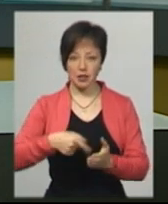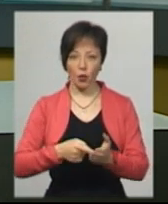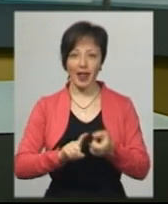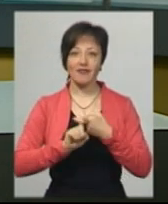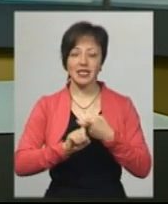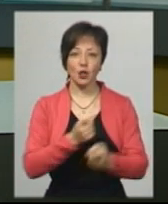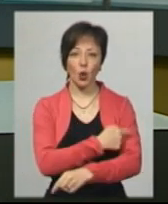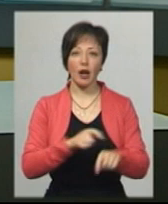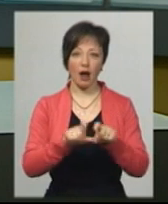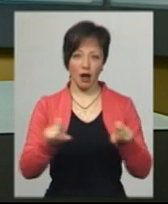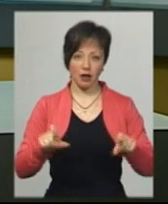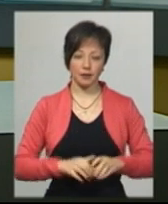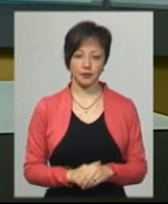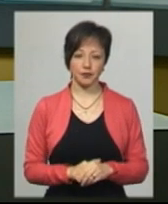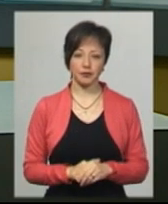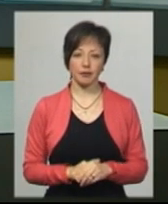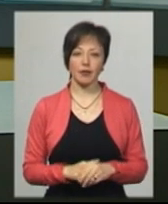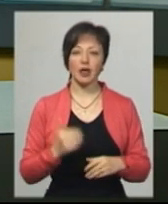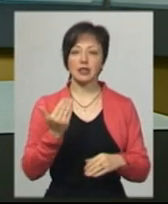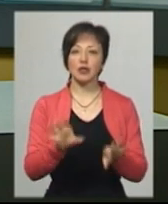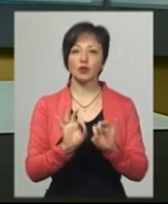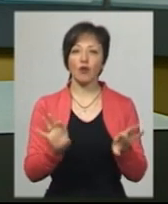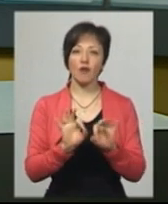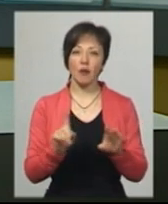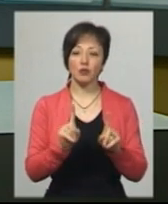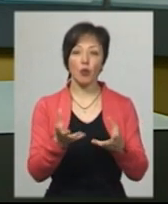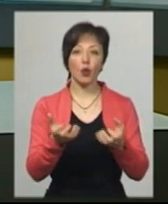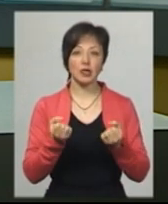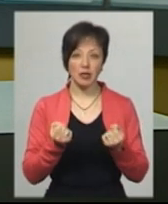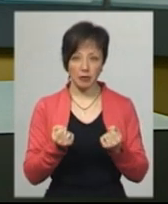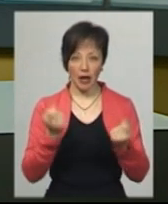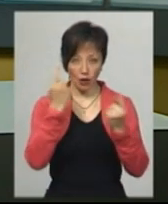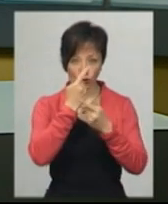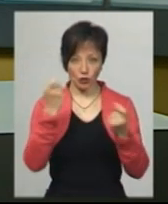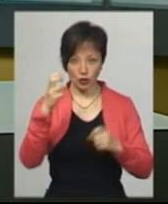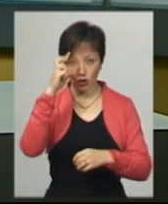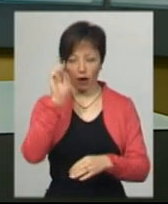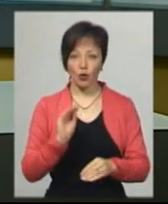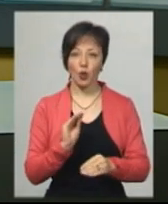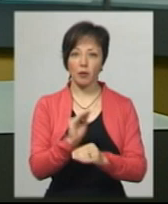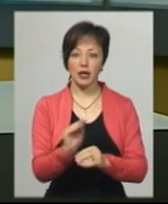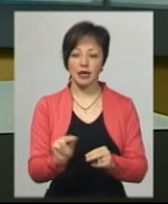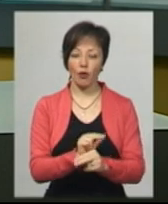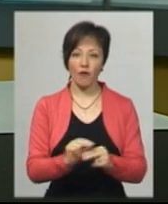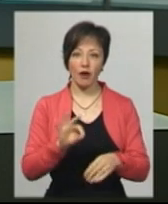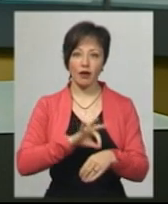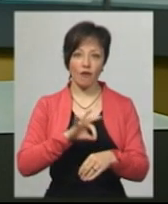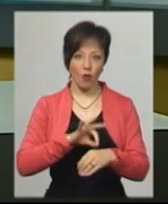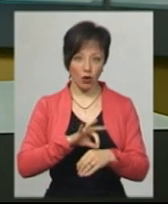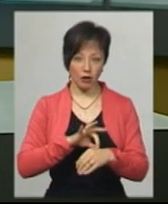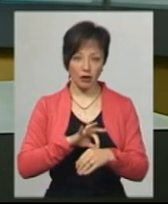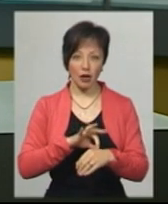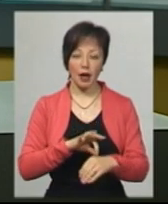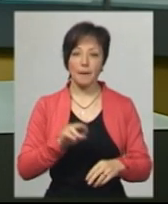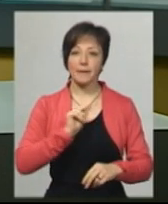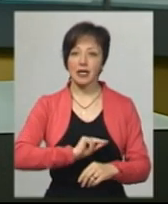інфекційної лікарні Оксана Підубна. За її словами, аби отримати анонсовані державою доплати за лікування хворих на COVID-19,